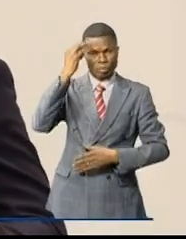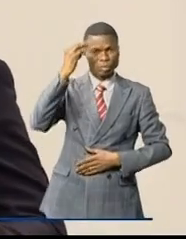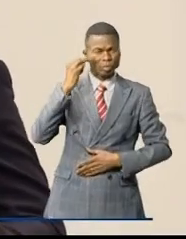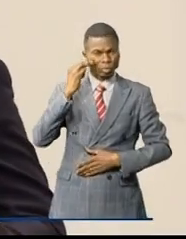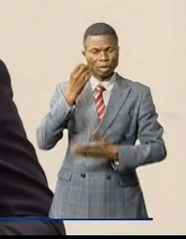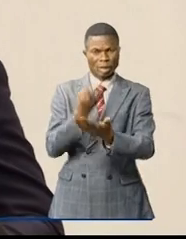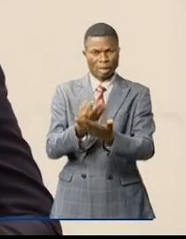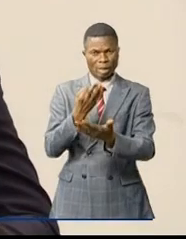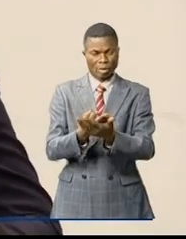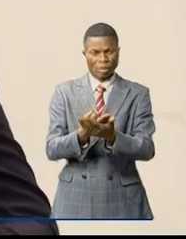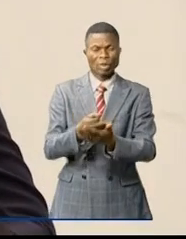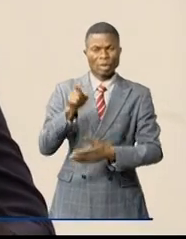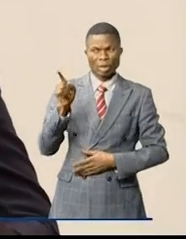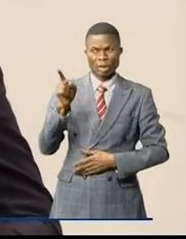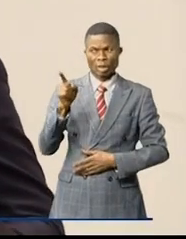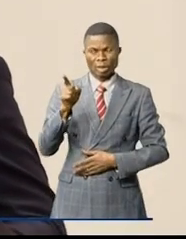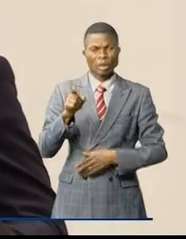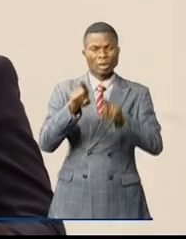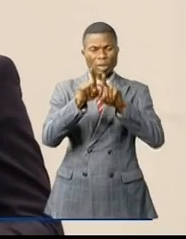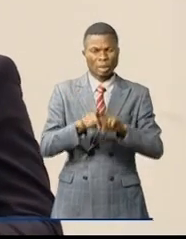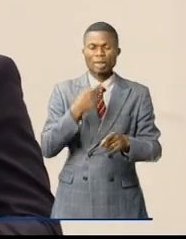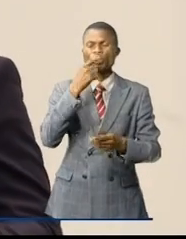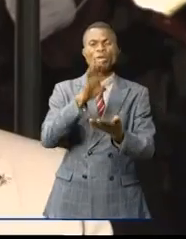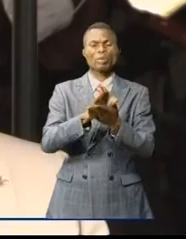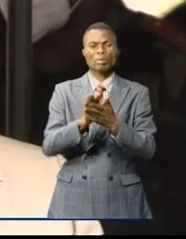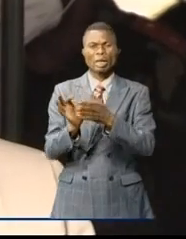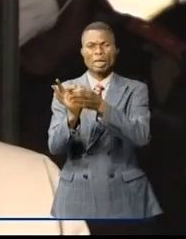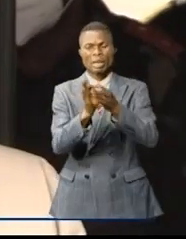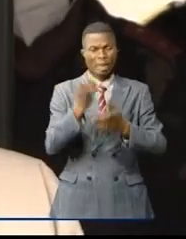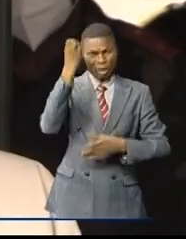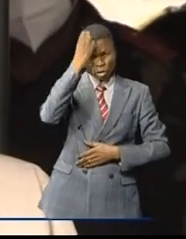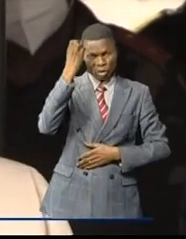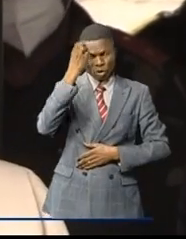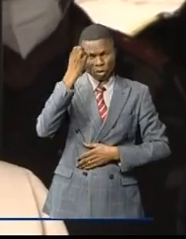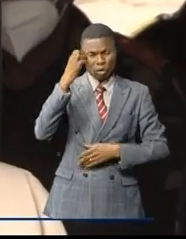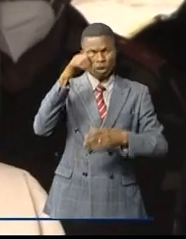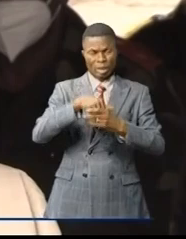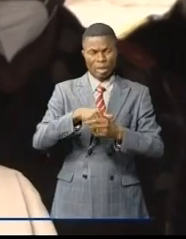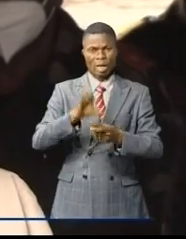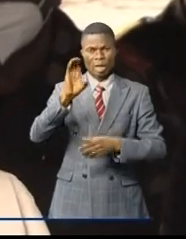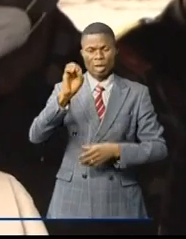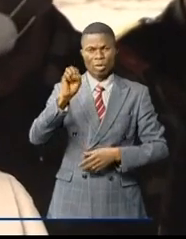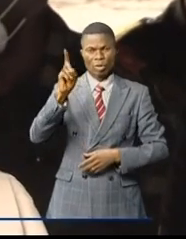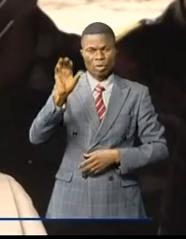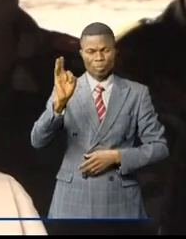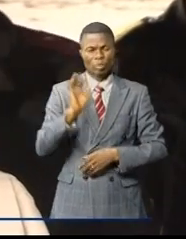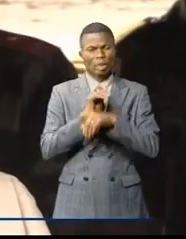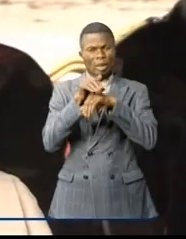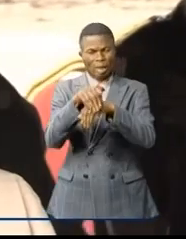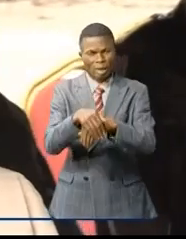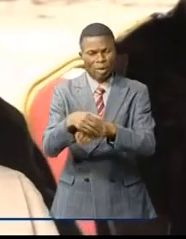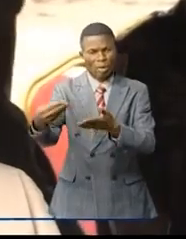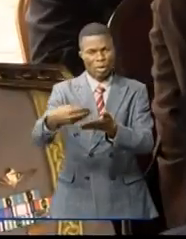des Finances Nicolas Kazadi a pour sa part remercié l'Union européenne à travers COFED pour la contribution